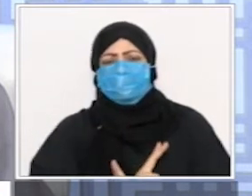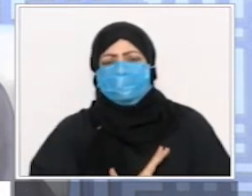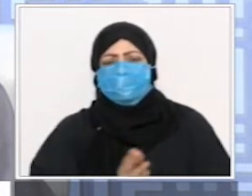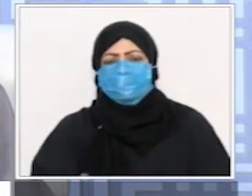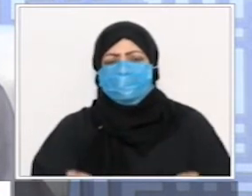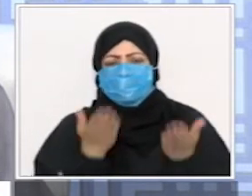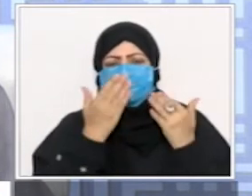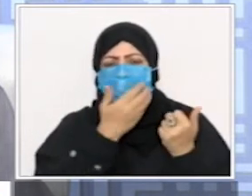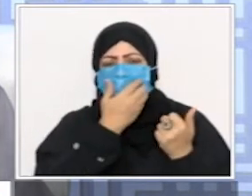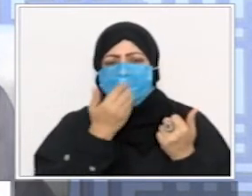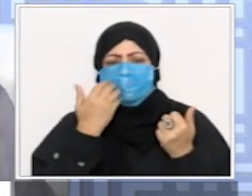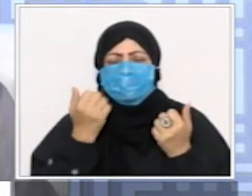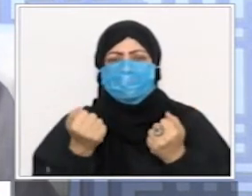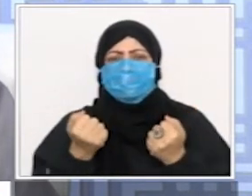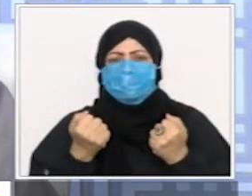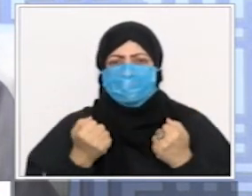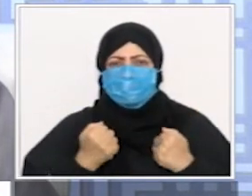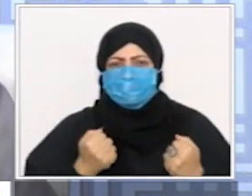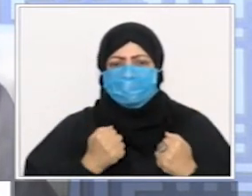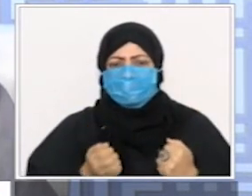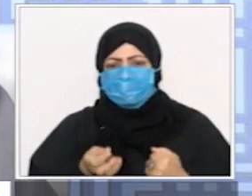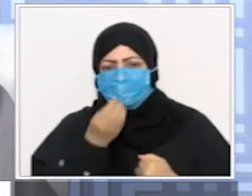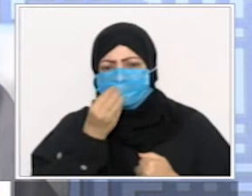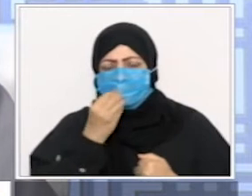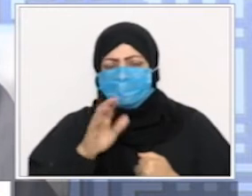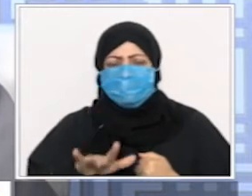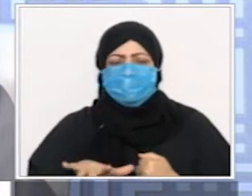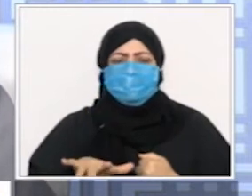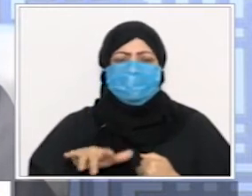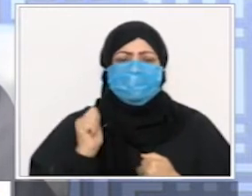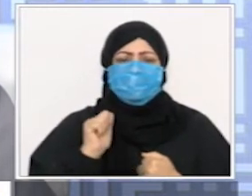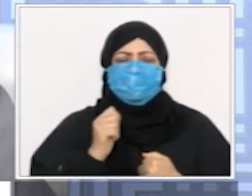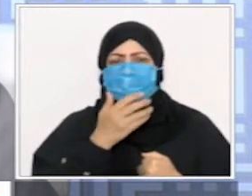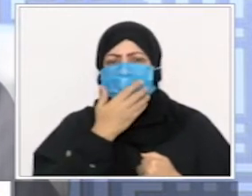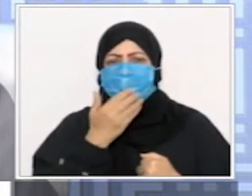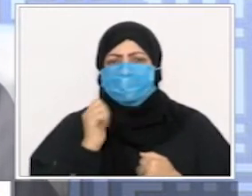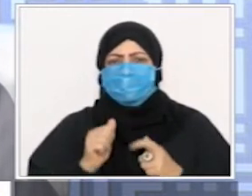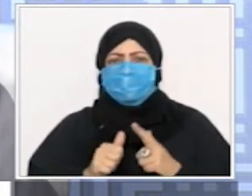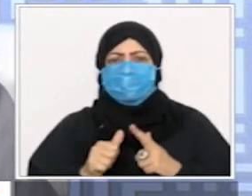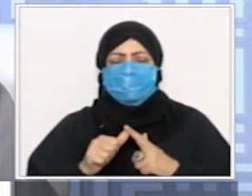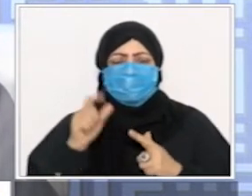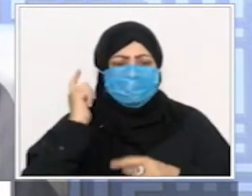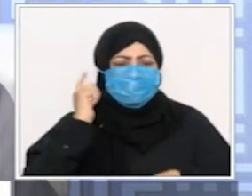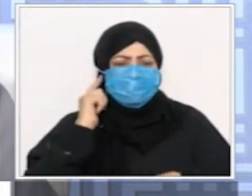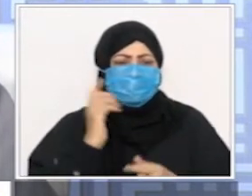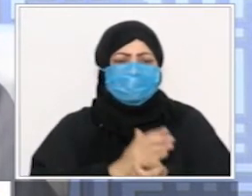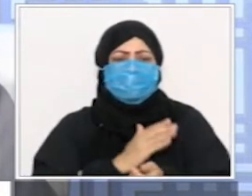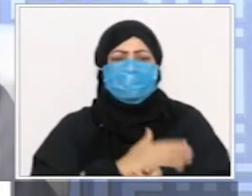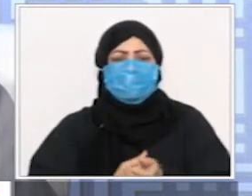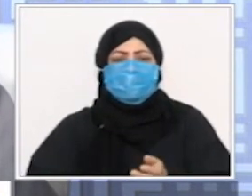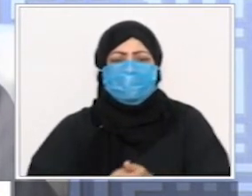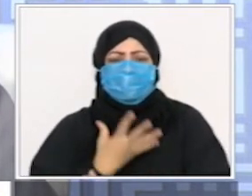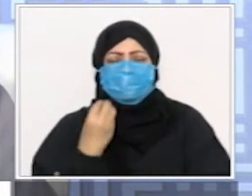ويستعدون ليومهم فمن لم يكن منهم قد أوتر